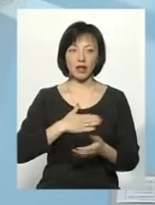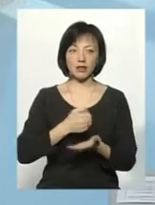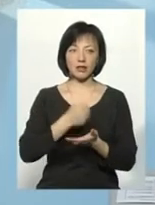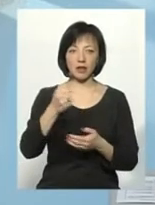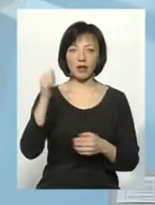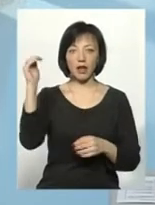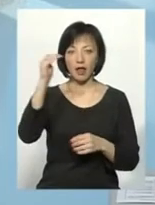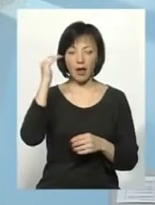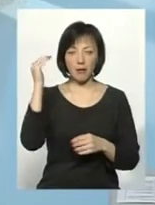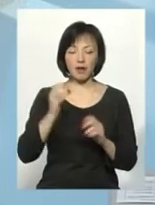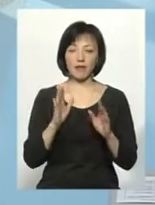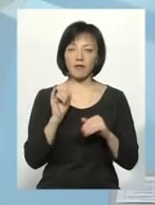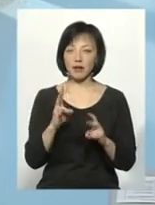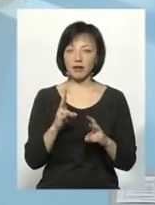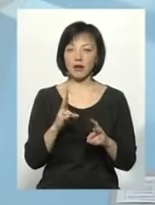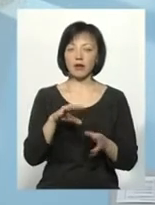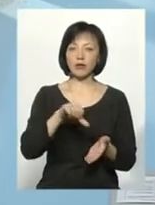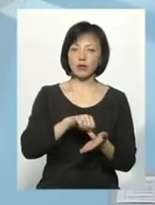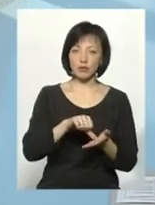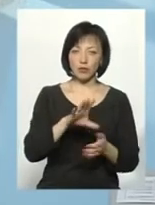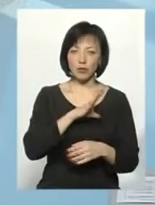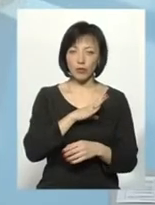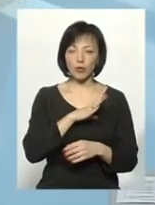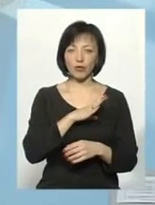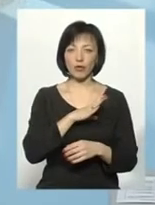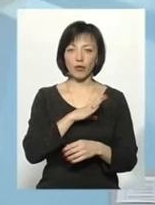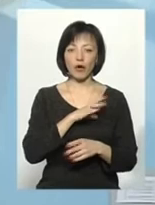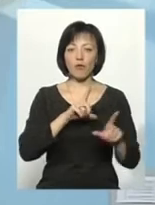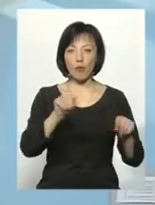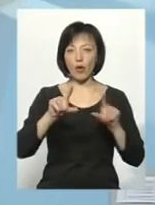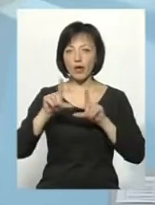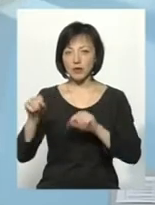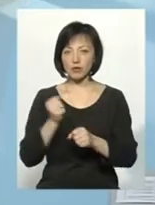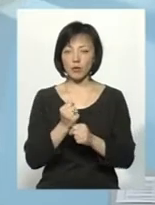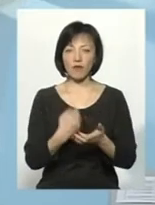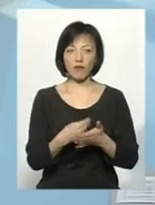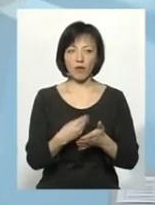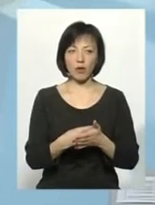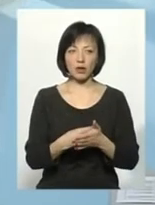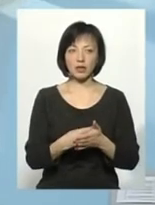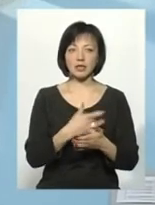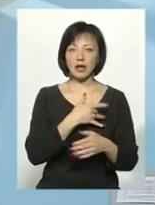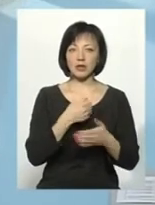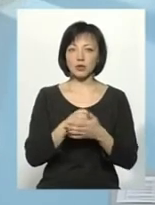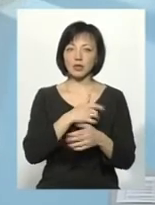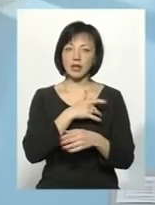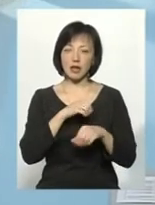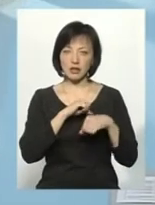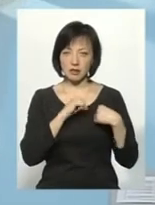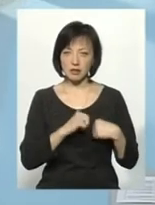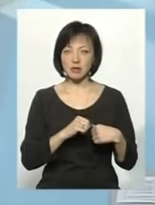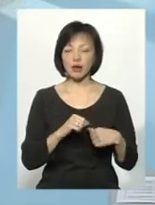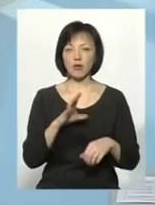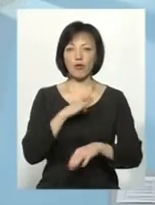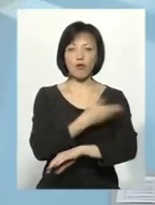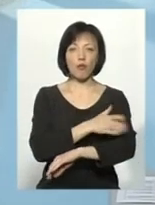на небі, тому що він брав участь і в поїздках, які робив фонд «Серце до серця», і був у Вудстоку в